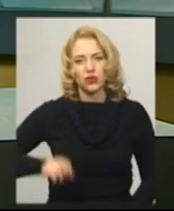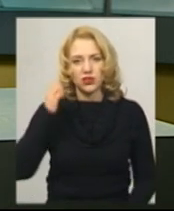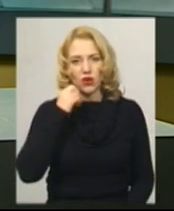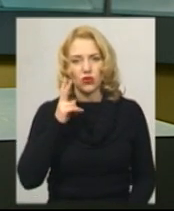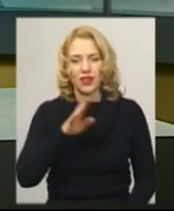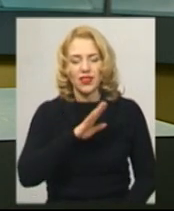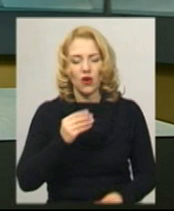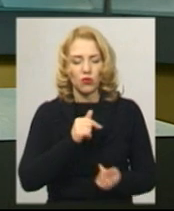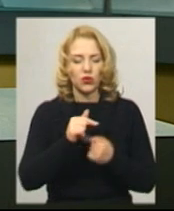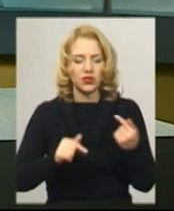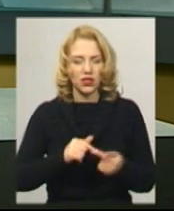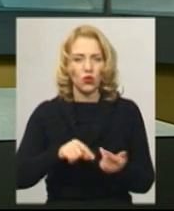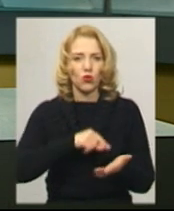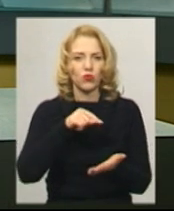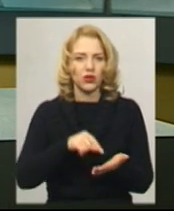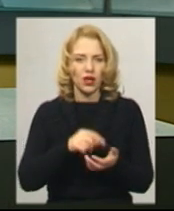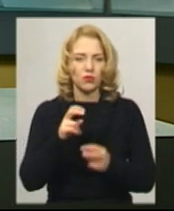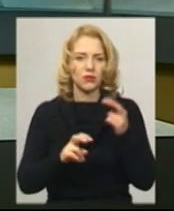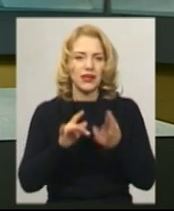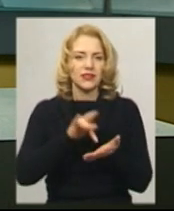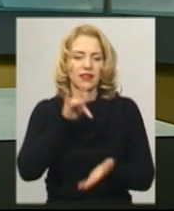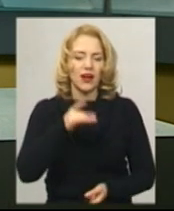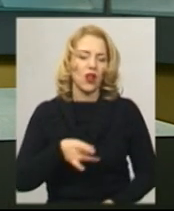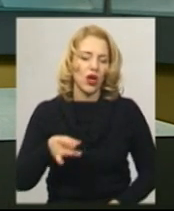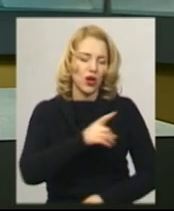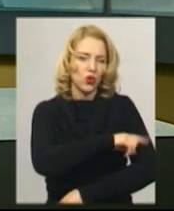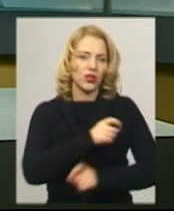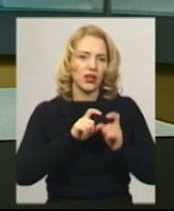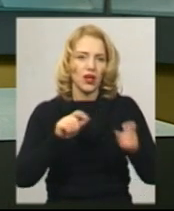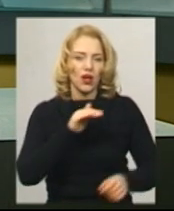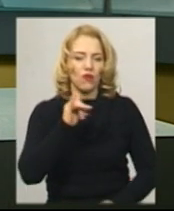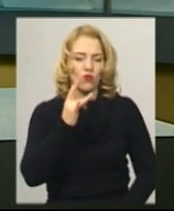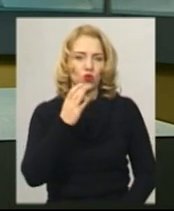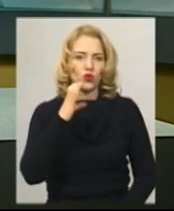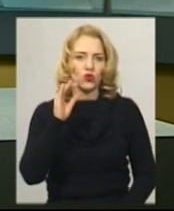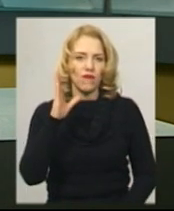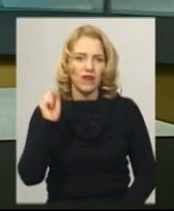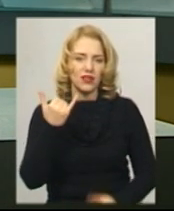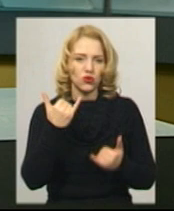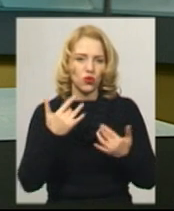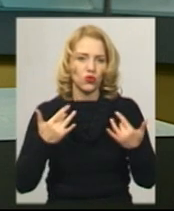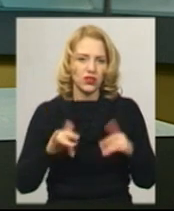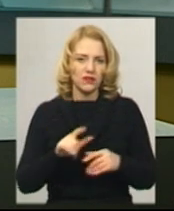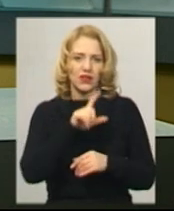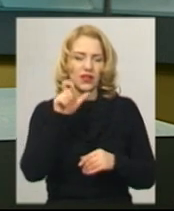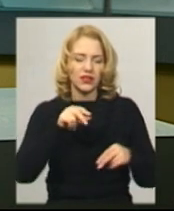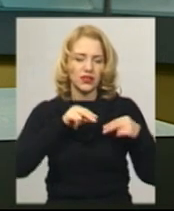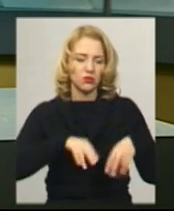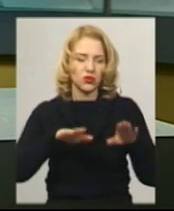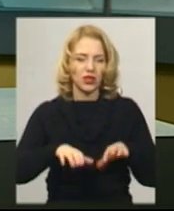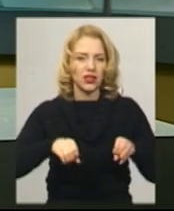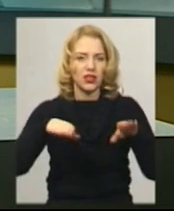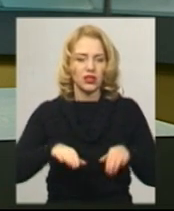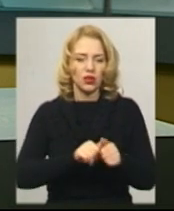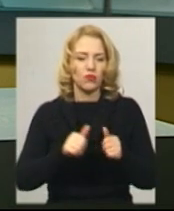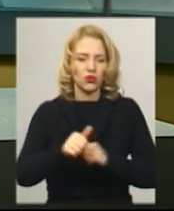некомерційного комунального підприємства «Центральна районна лікарня» Олену Фурсову, сьогодні звільнили з посади рішенням позачергової